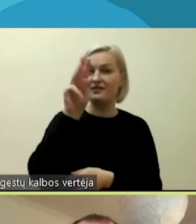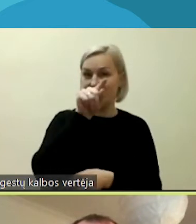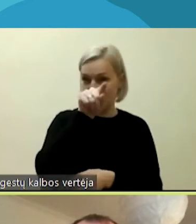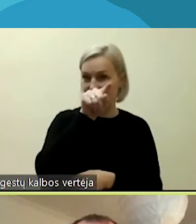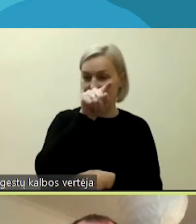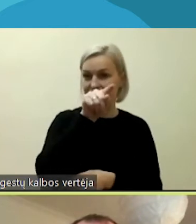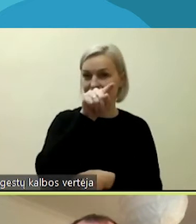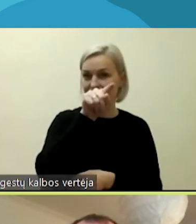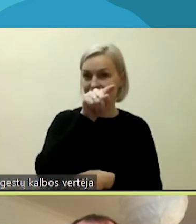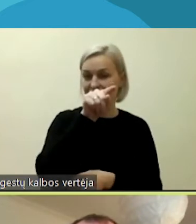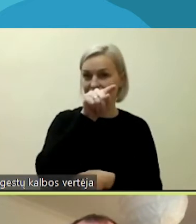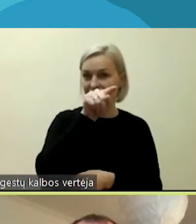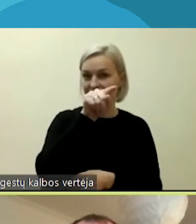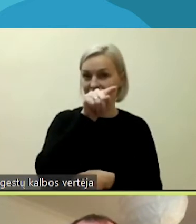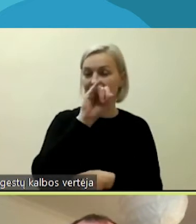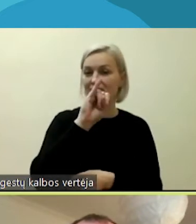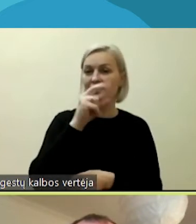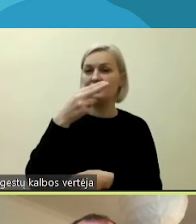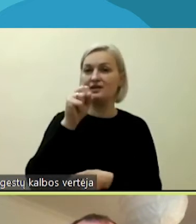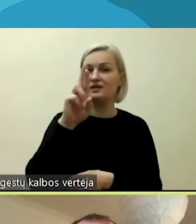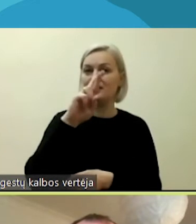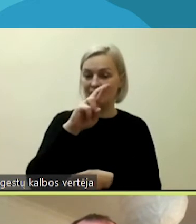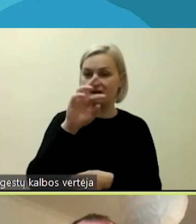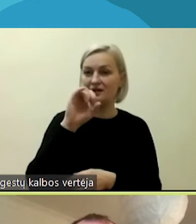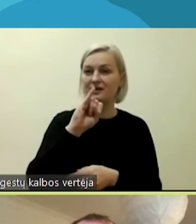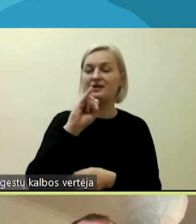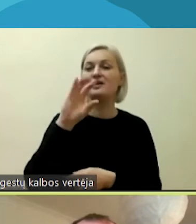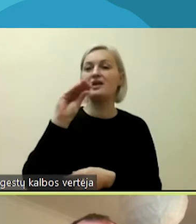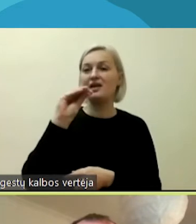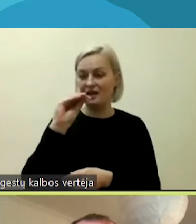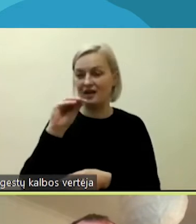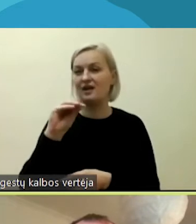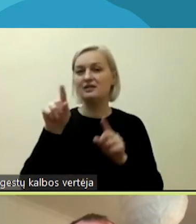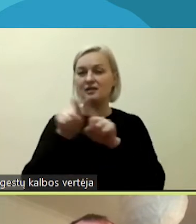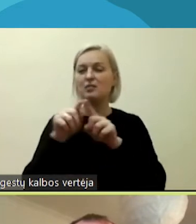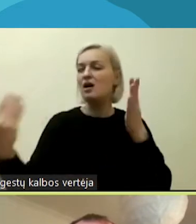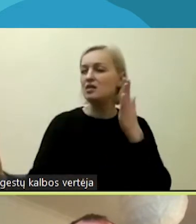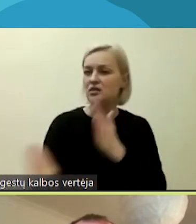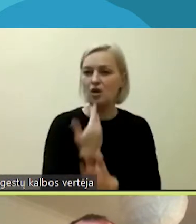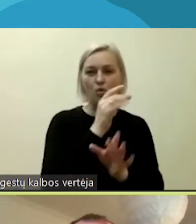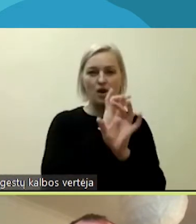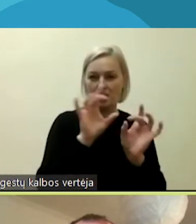www.yreport.ie galite rasti naujausią ataskaidą.